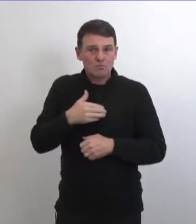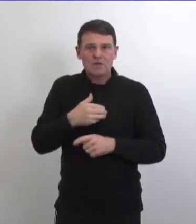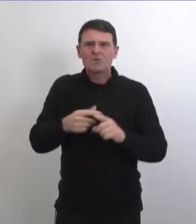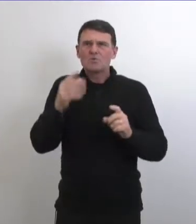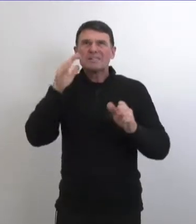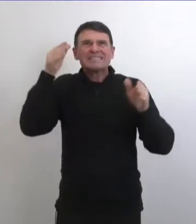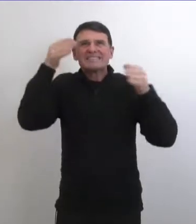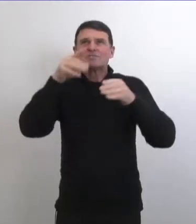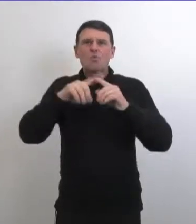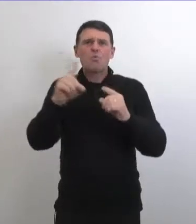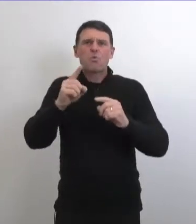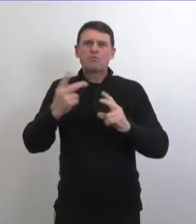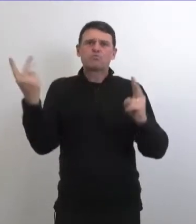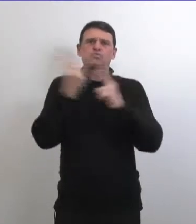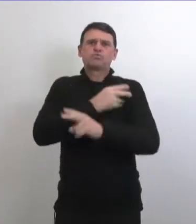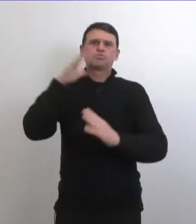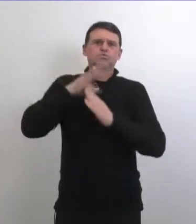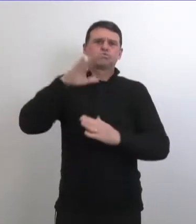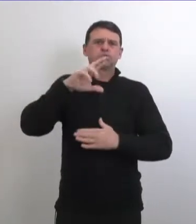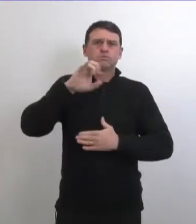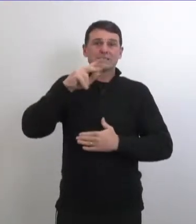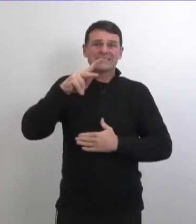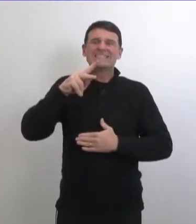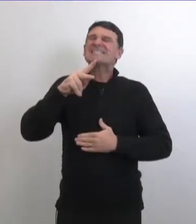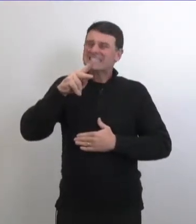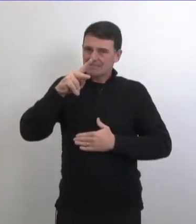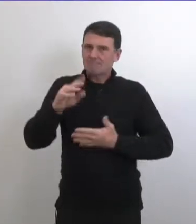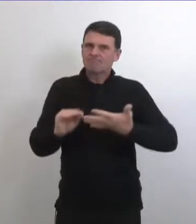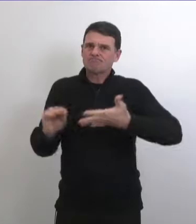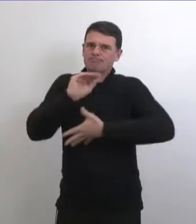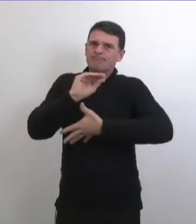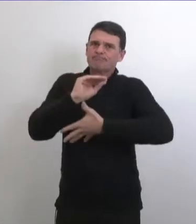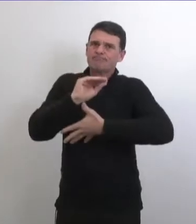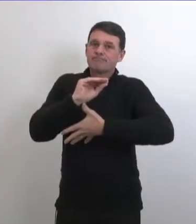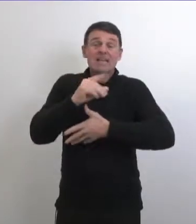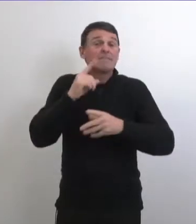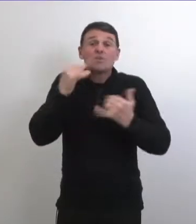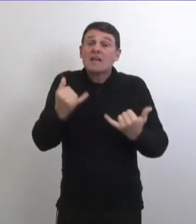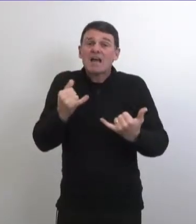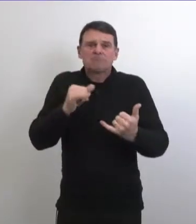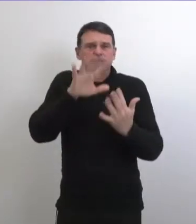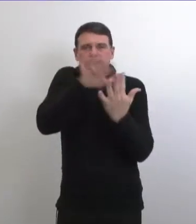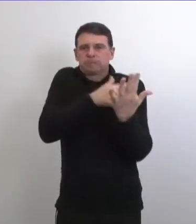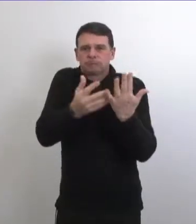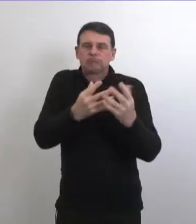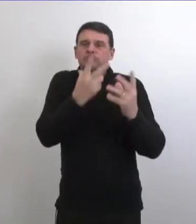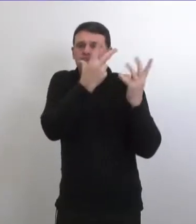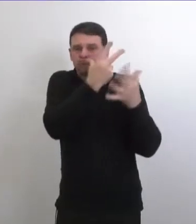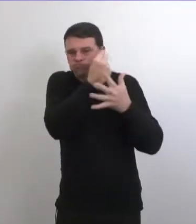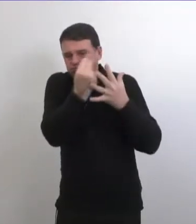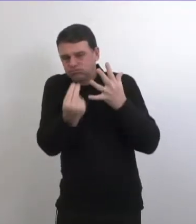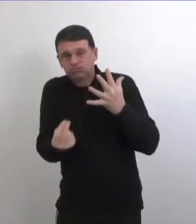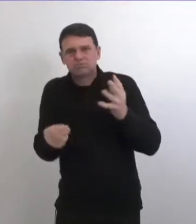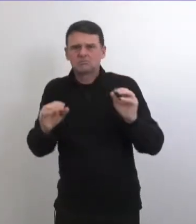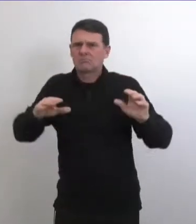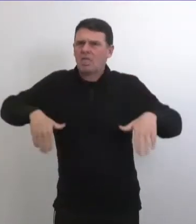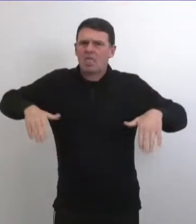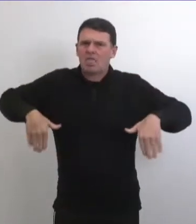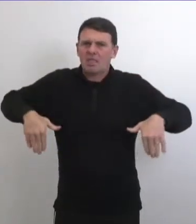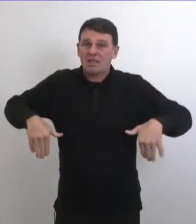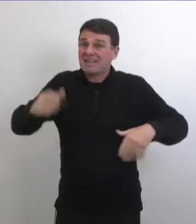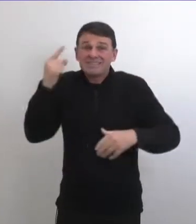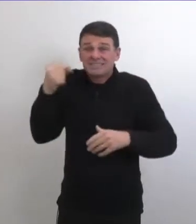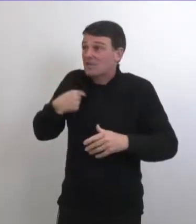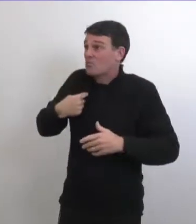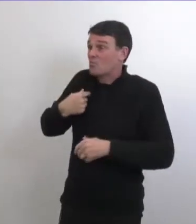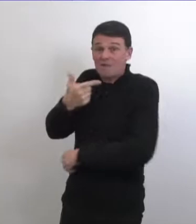où sont les risques et nous allons mettre l'accent sur là où il ya du risque et nous allons établir des groupes de priorité en se basant sur le risque il